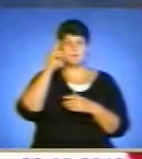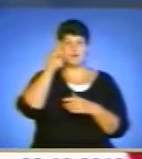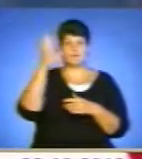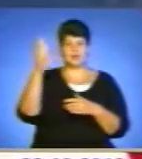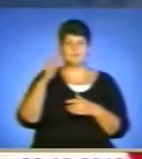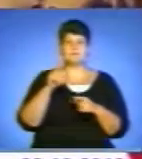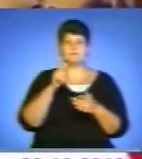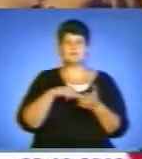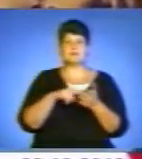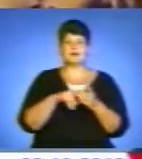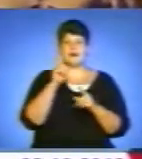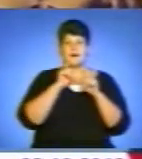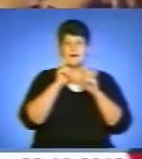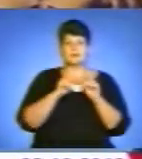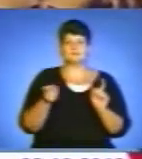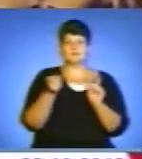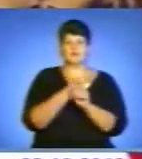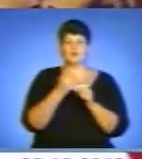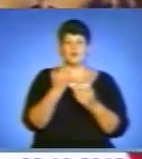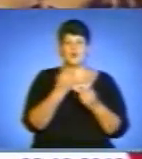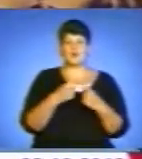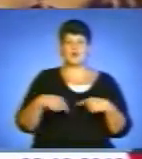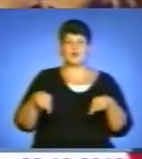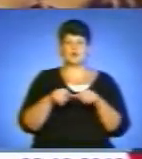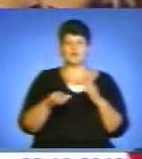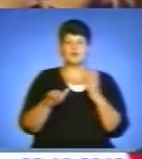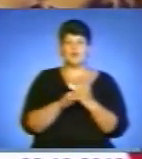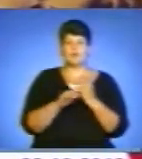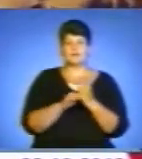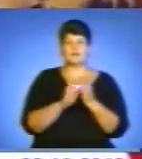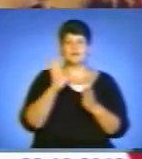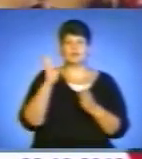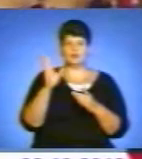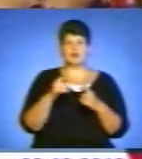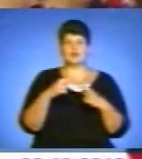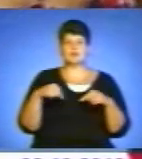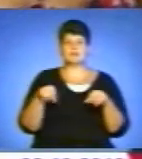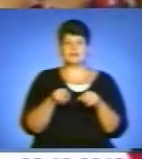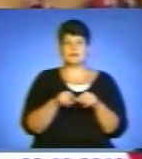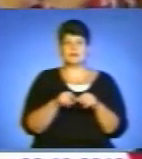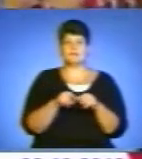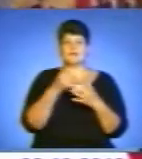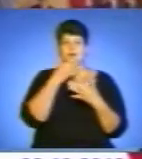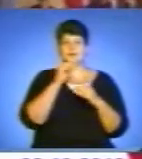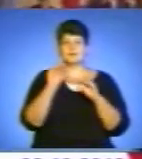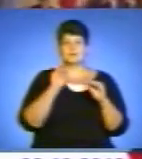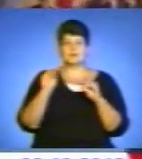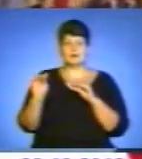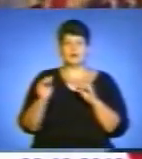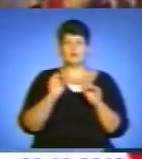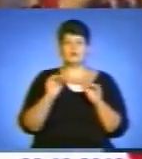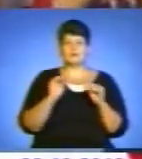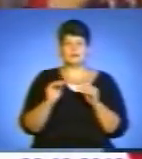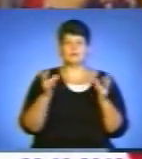Міська рада, як завжди, долучається до його організації, для того, щоб змогти організаторам, змогти учасникам зручніше розміститися і облаштувати